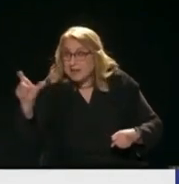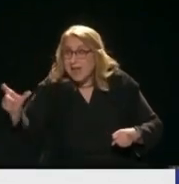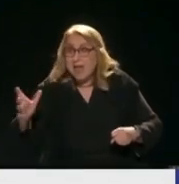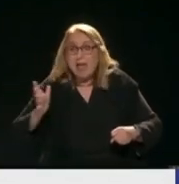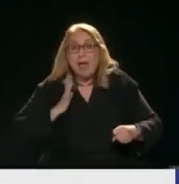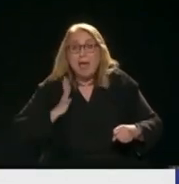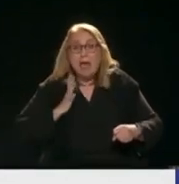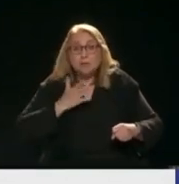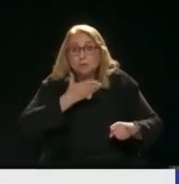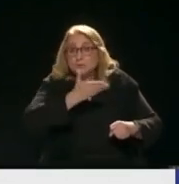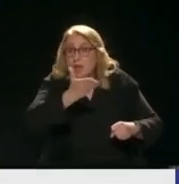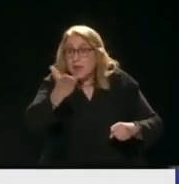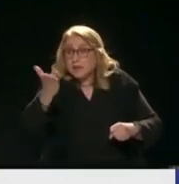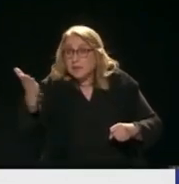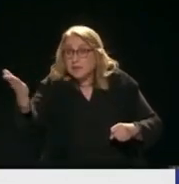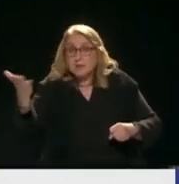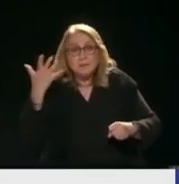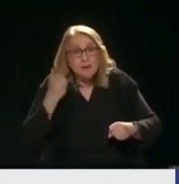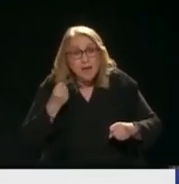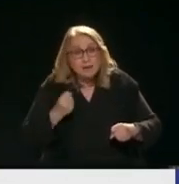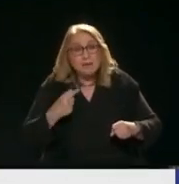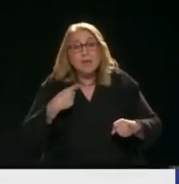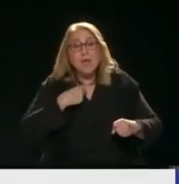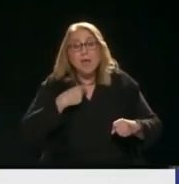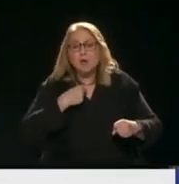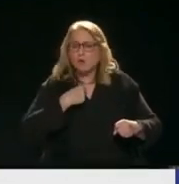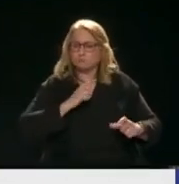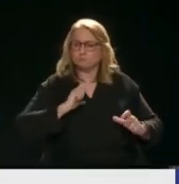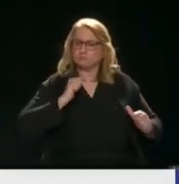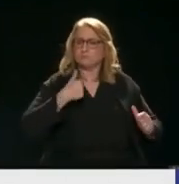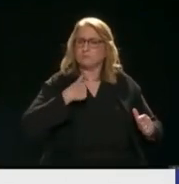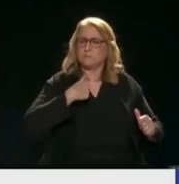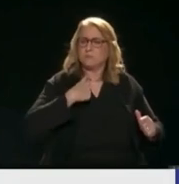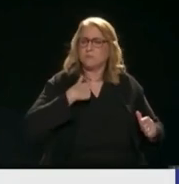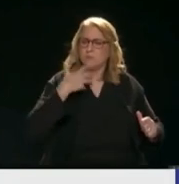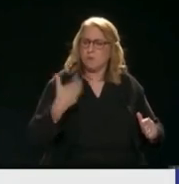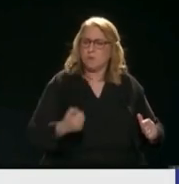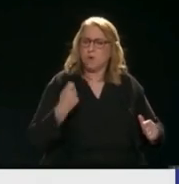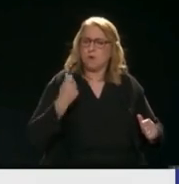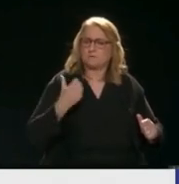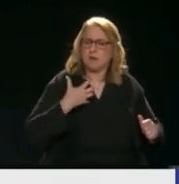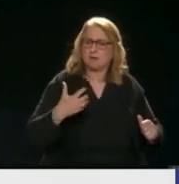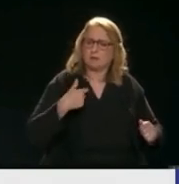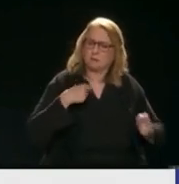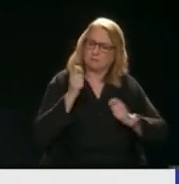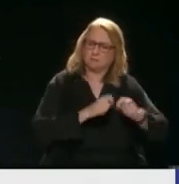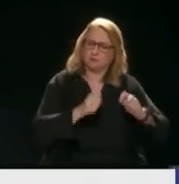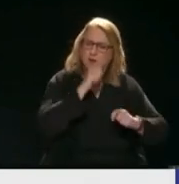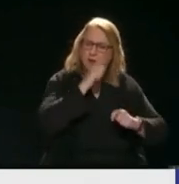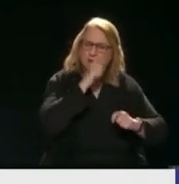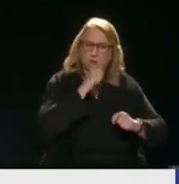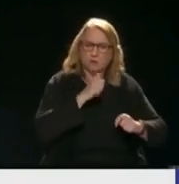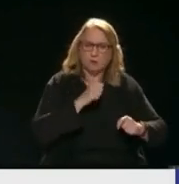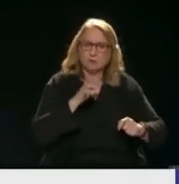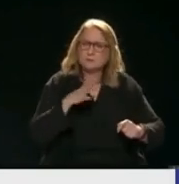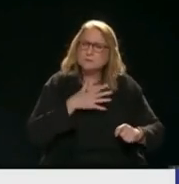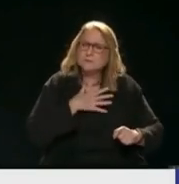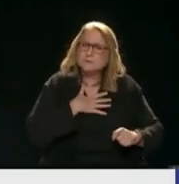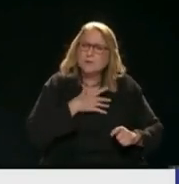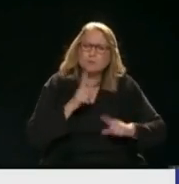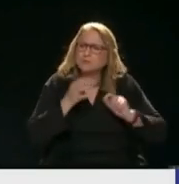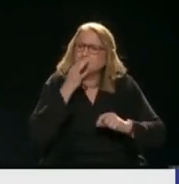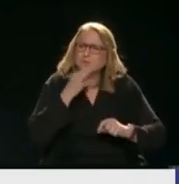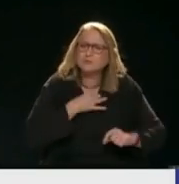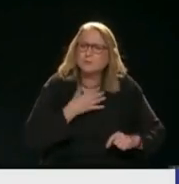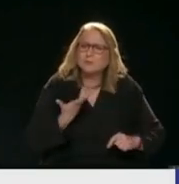άνθρωπος εκεί απέξω Να έρθει Και να μας πει Εγώ έχω πιο πολλά χρήματα από εσάς Και θα σας φτιάξω το νερό Ενώ εμείς χρηματοδοτήσαμε τα δίκτυα μας Κάθε